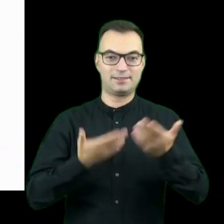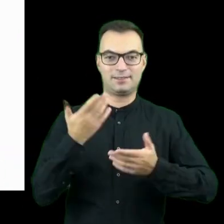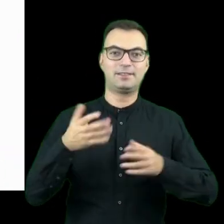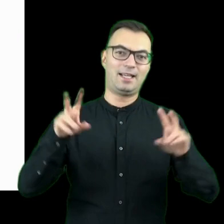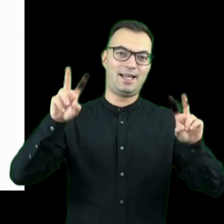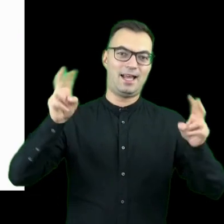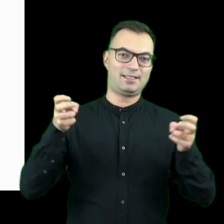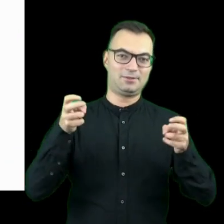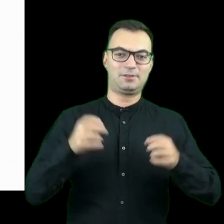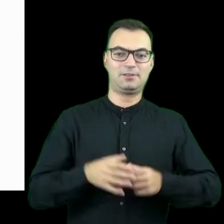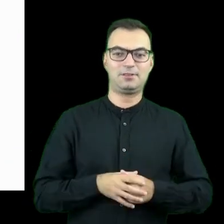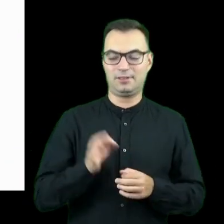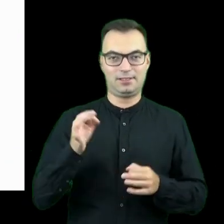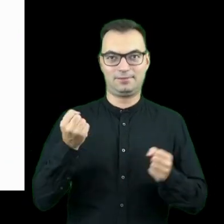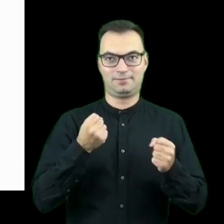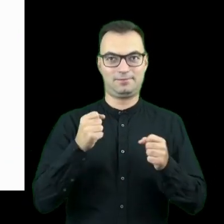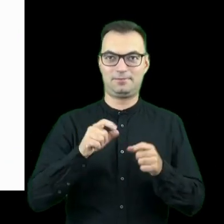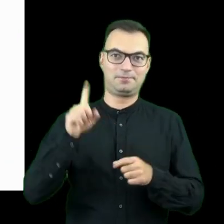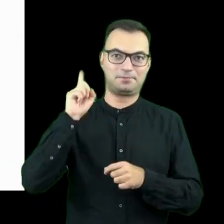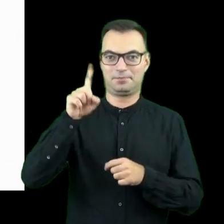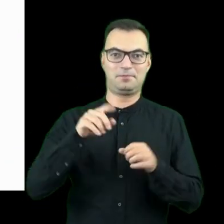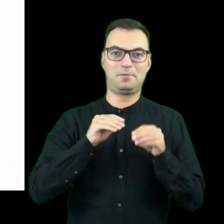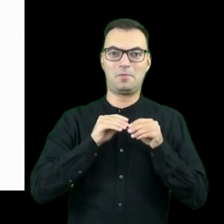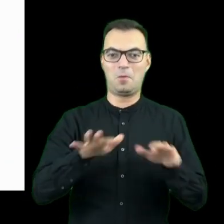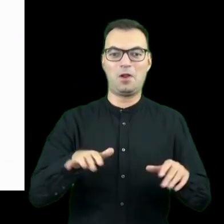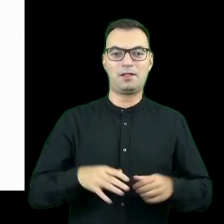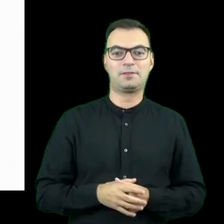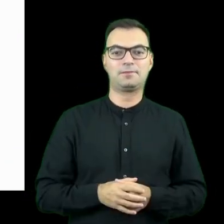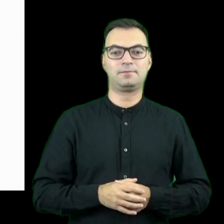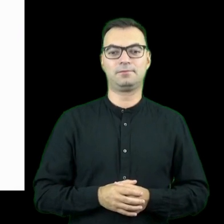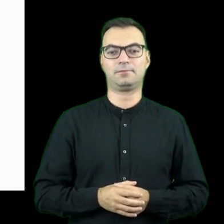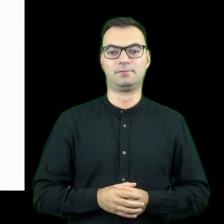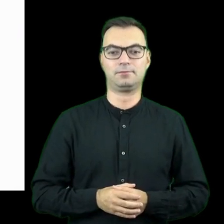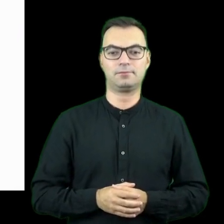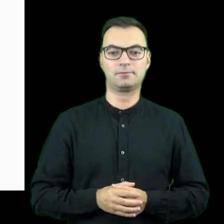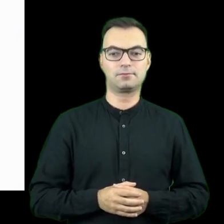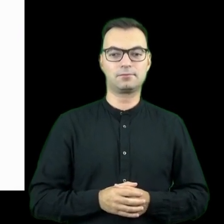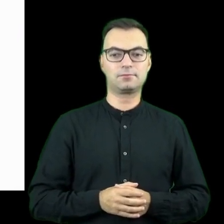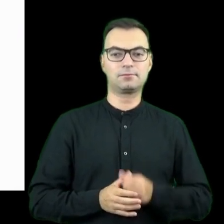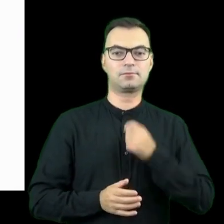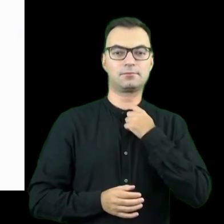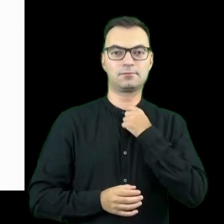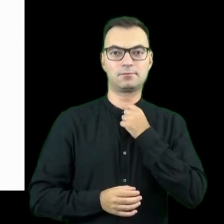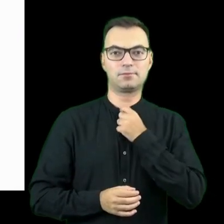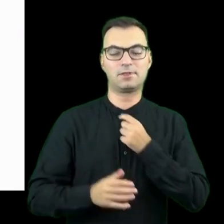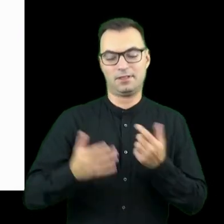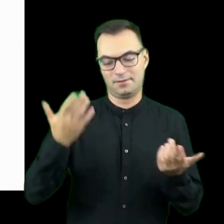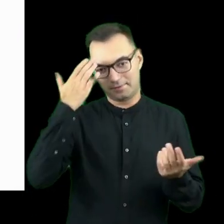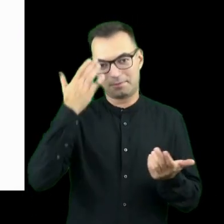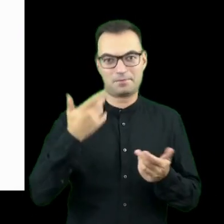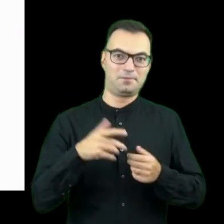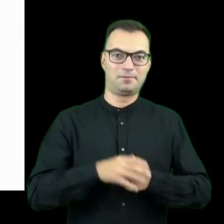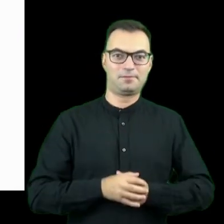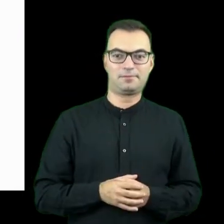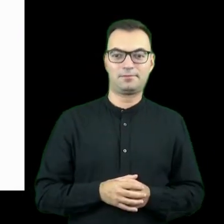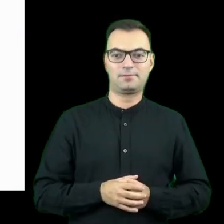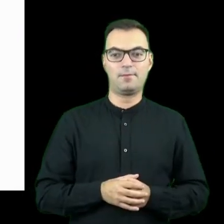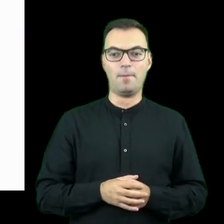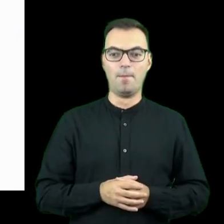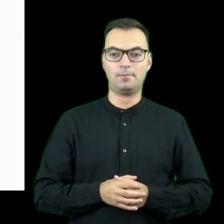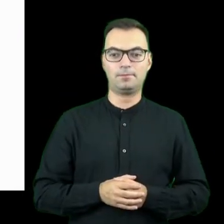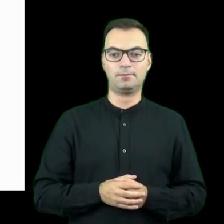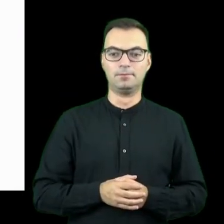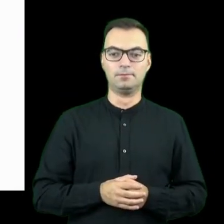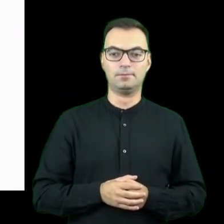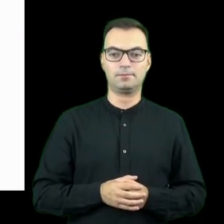wszyscy wiecie, robi ogromną karierę. Ona jest nie bez powodu tak duża, bo rzeczywiście pytanie,